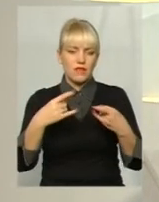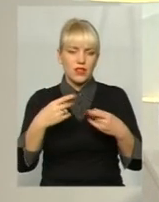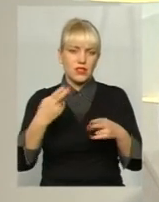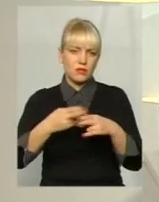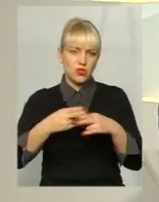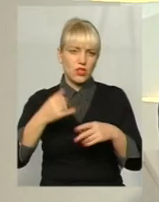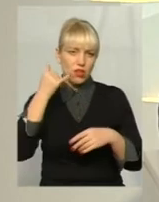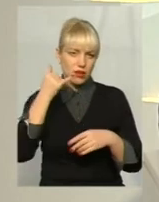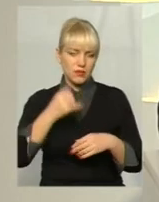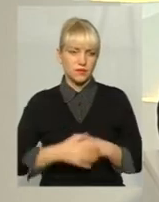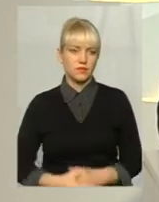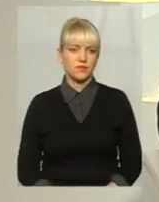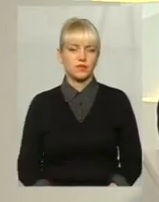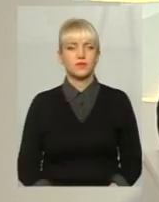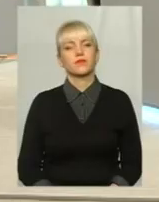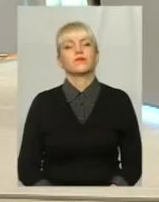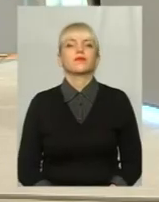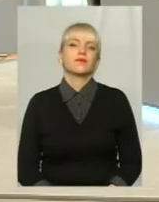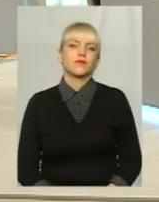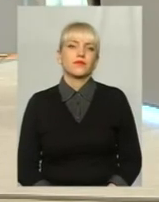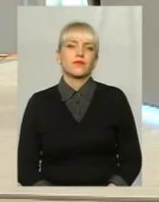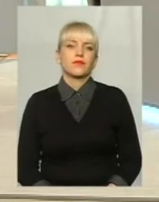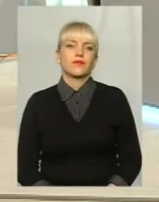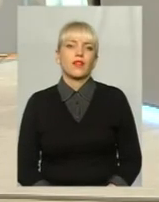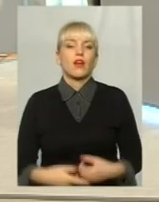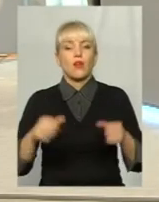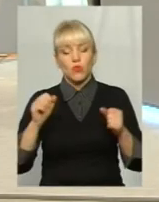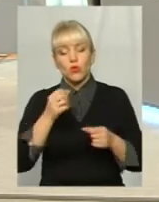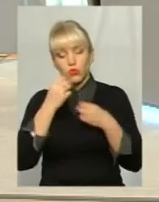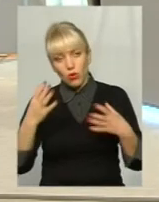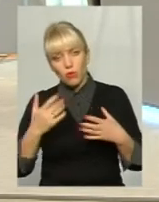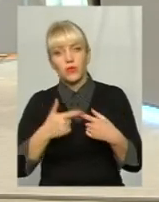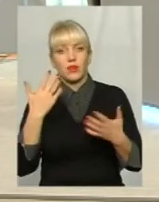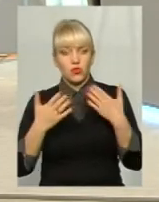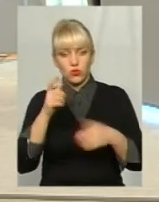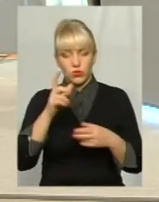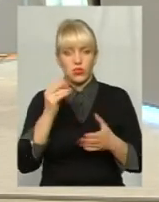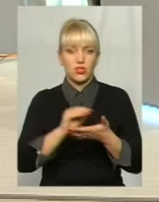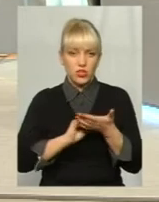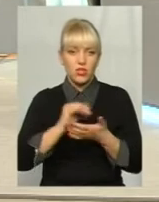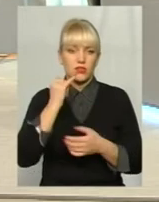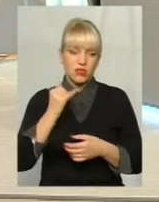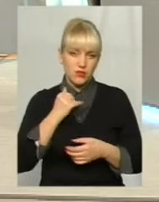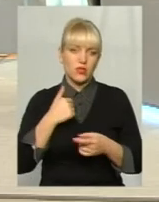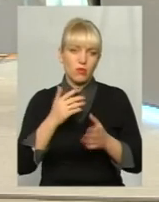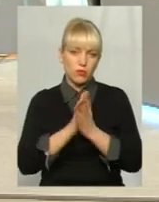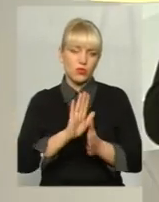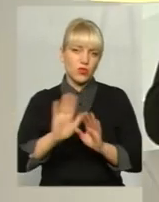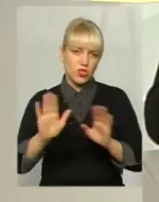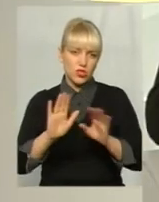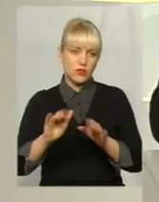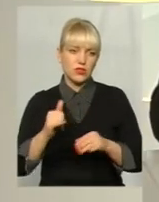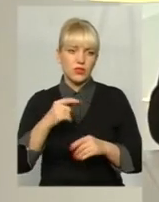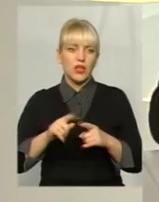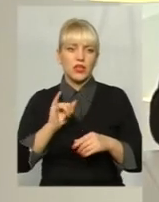такі технічні проблеми. Ну, добре, можливо, якщо ця людина нам ще раз зателфонує, то я попрошу режисера вивести в